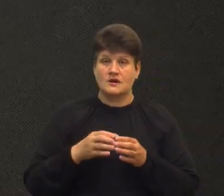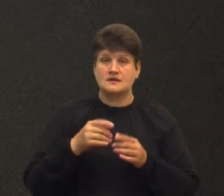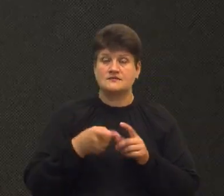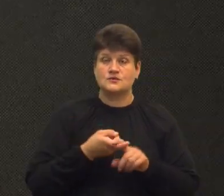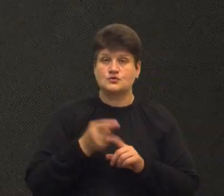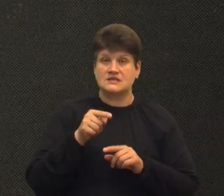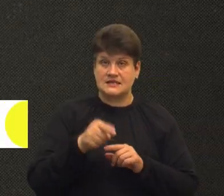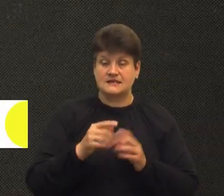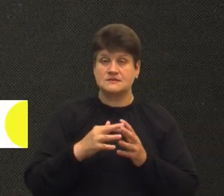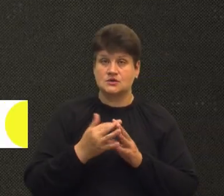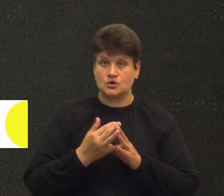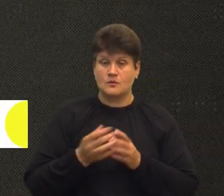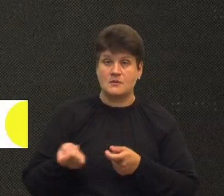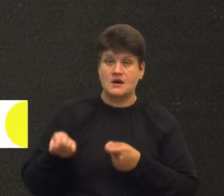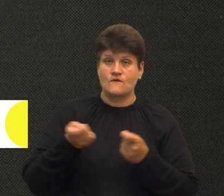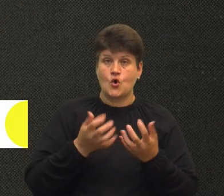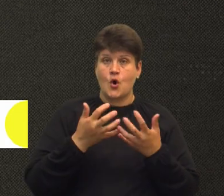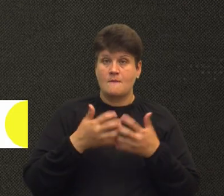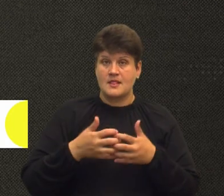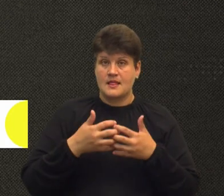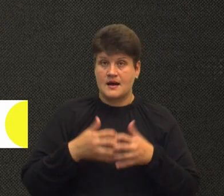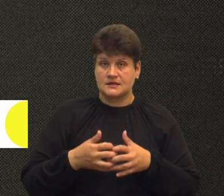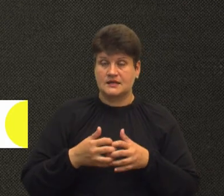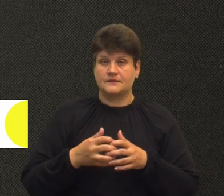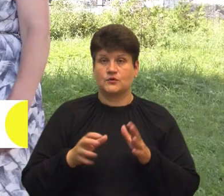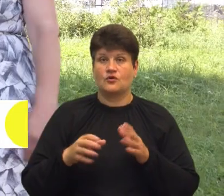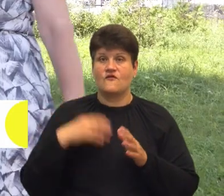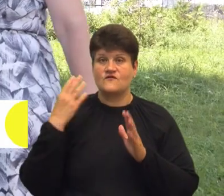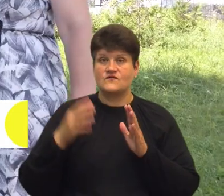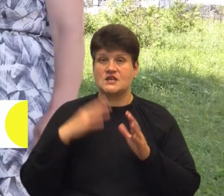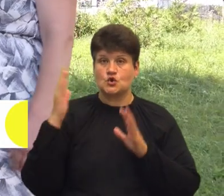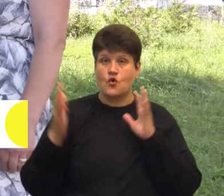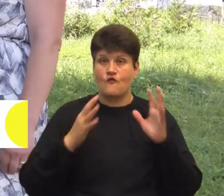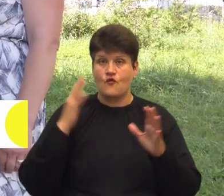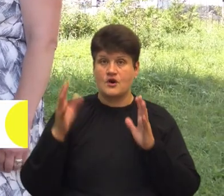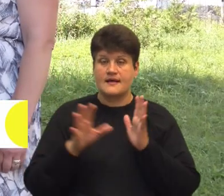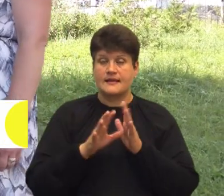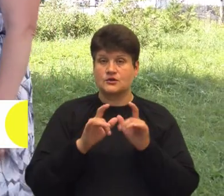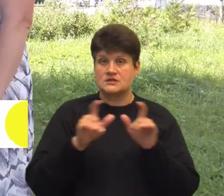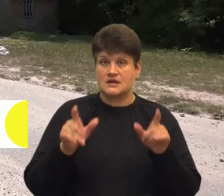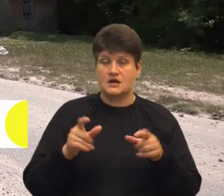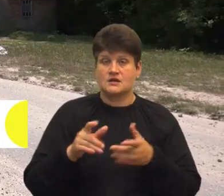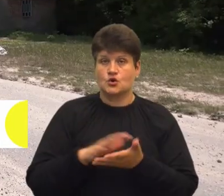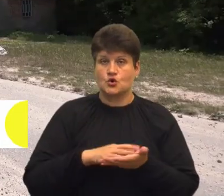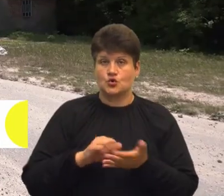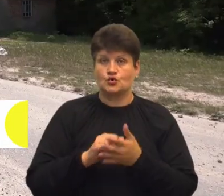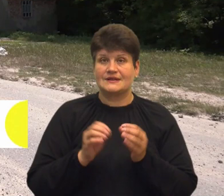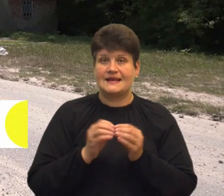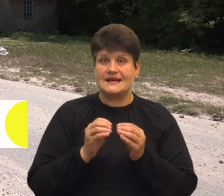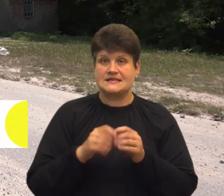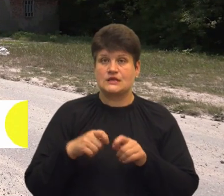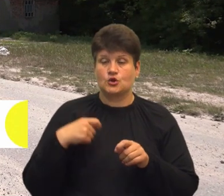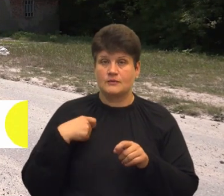село вантажівки возять обладнання до вітрової електростанції Таким чином, каже, руйнують 10 кілометрів дороги місцевого